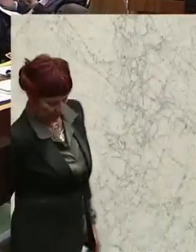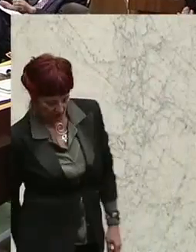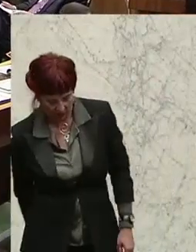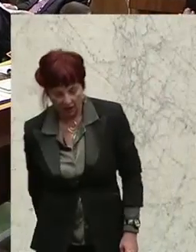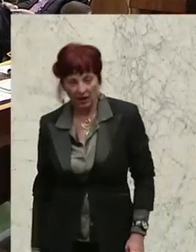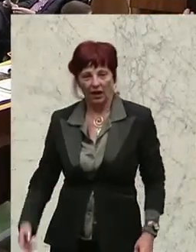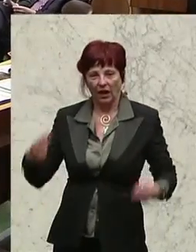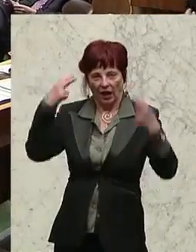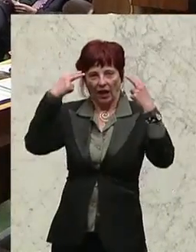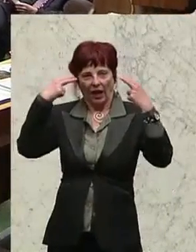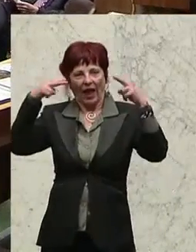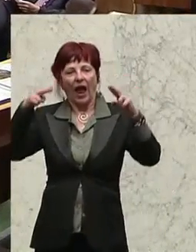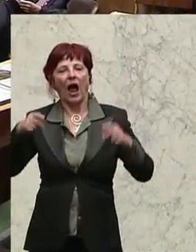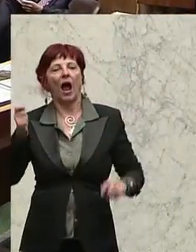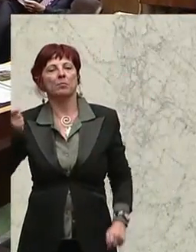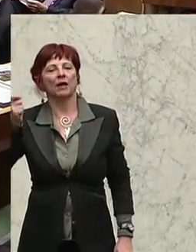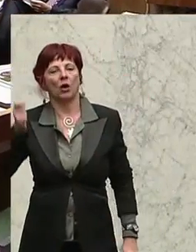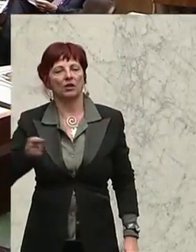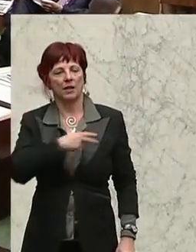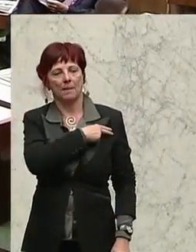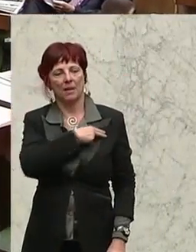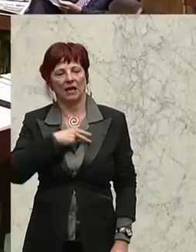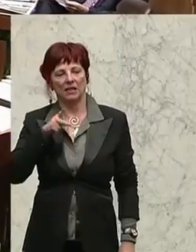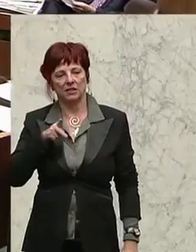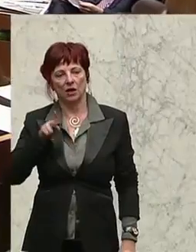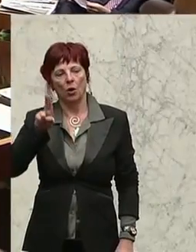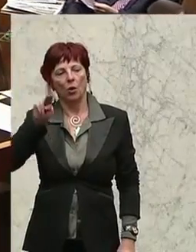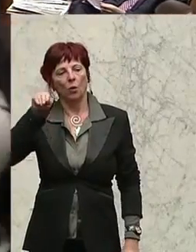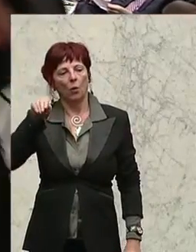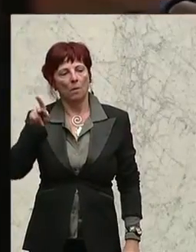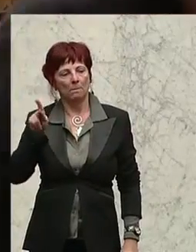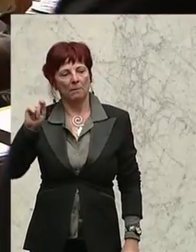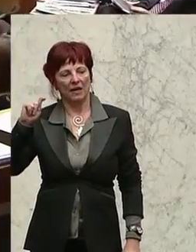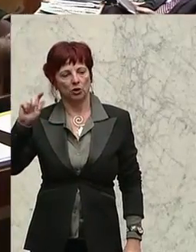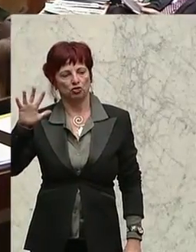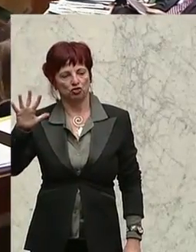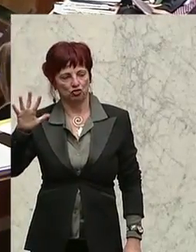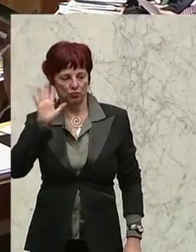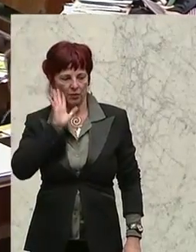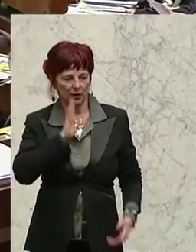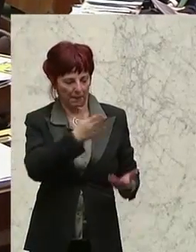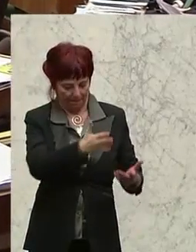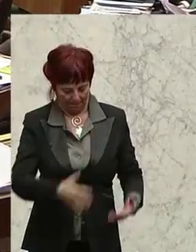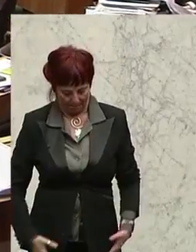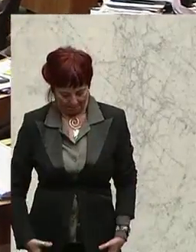Hasspostings würden oft Menschen treffen, die sich sowieso bereits in schwieriger Lage befinden, betont Elisabeth Pfurtscheller von der ÖVP. Weg. glaube, Ich Dank.